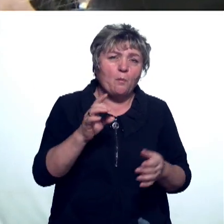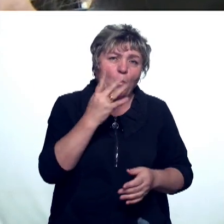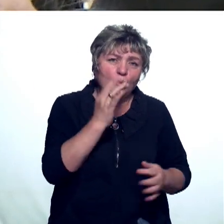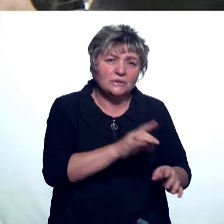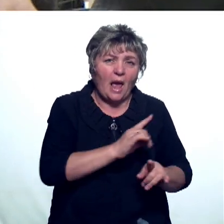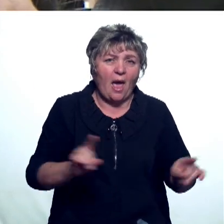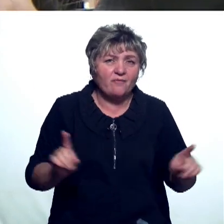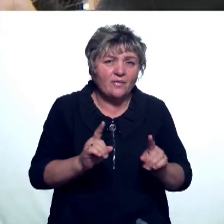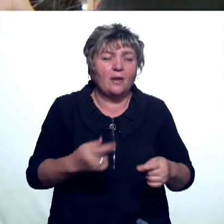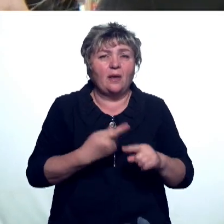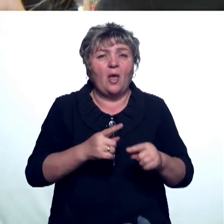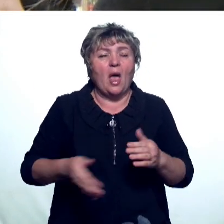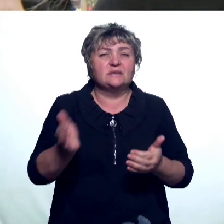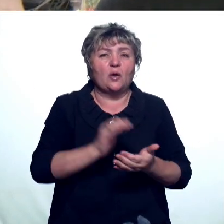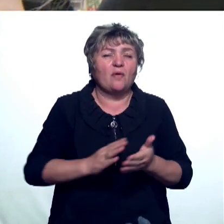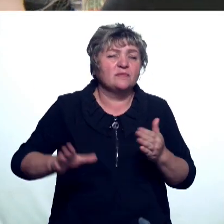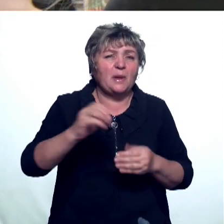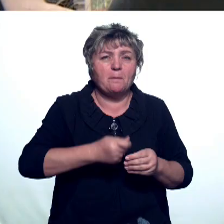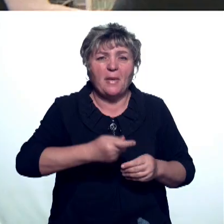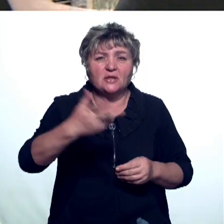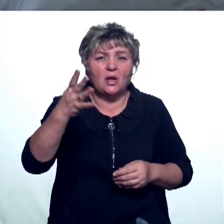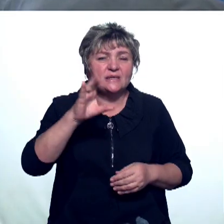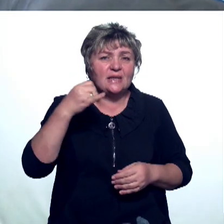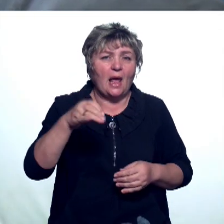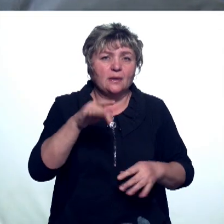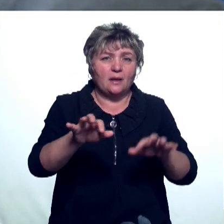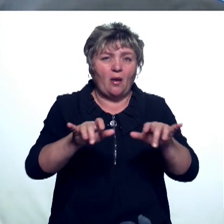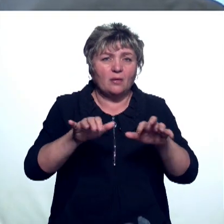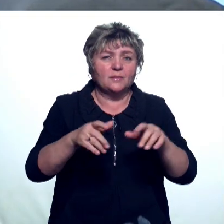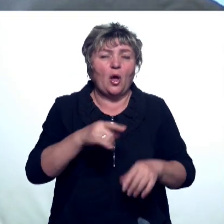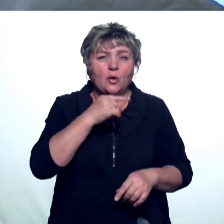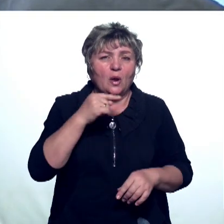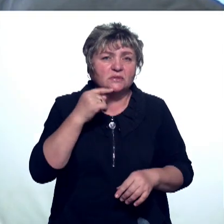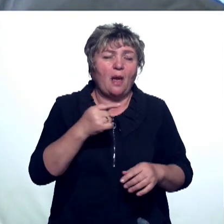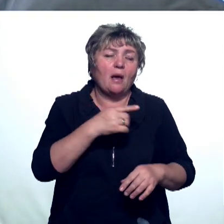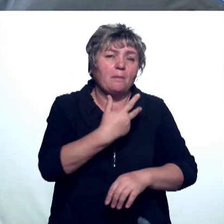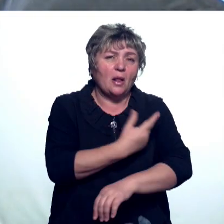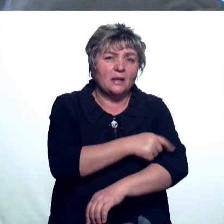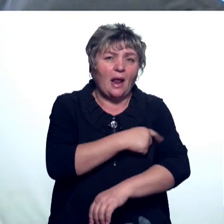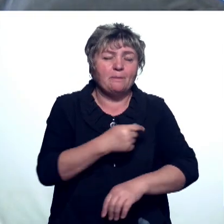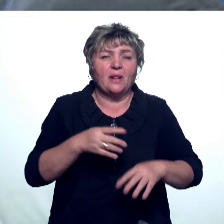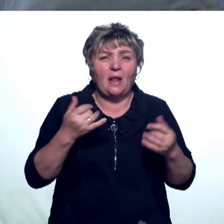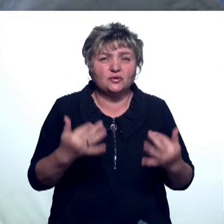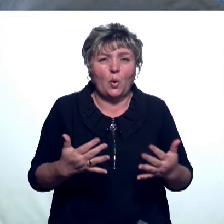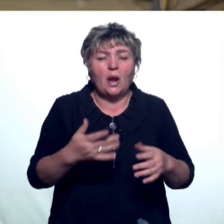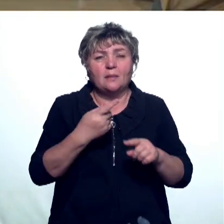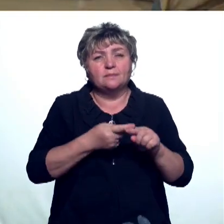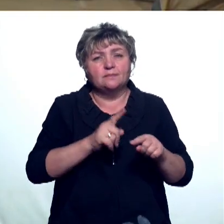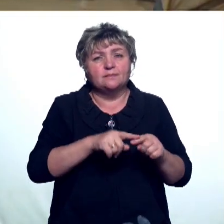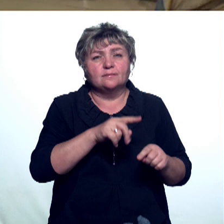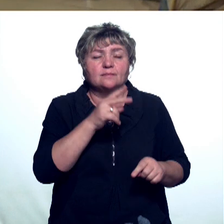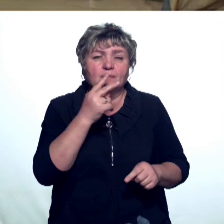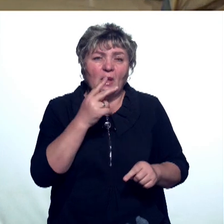фитнес-клубов. Ознакомиться с полным перечнем можно на сайте регионального Роспотребнадзора. Он был подготовлен по распоряжению регионального